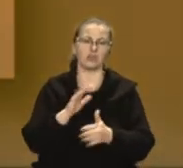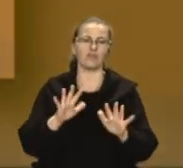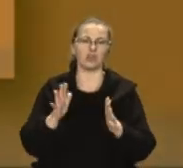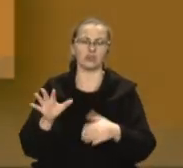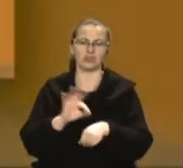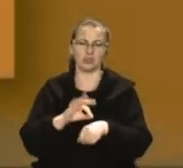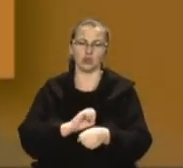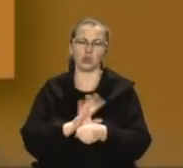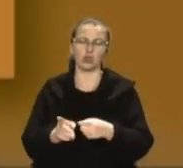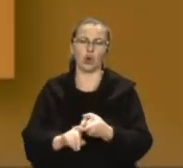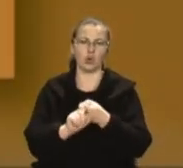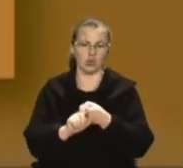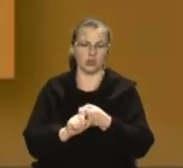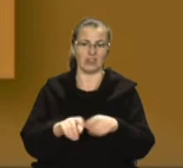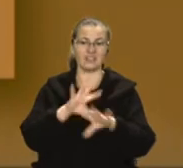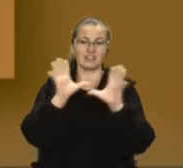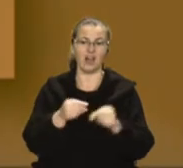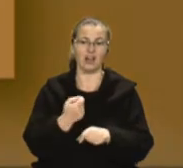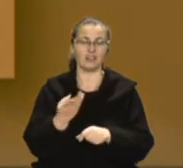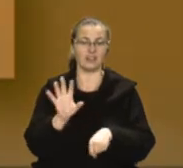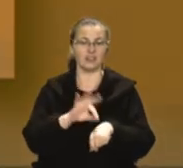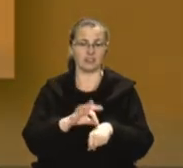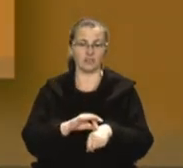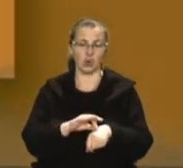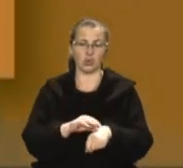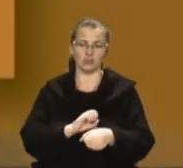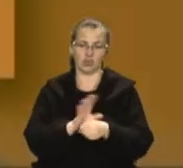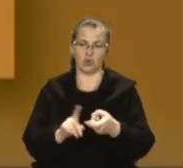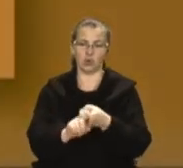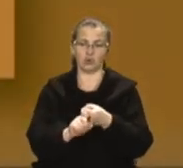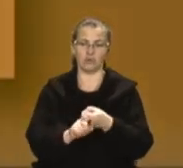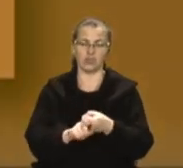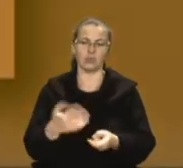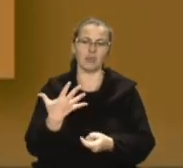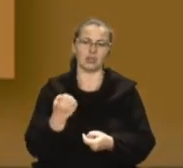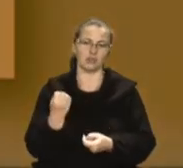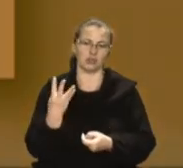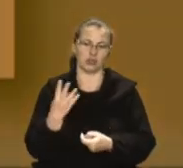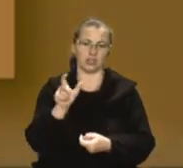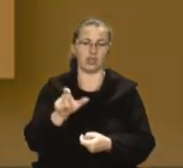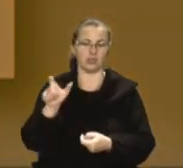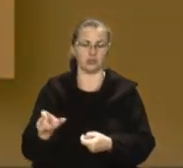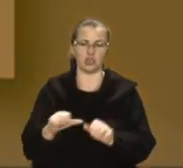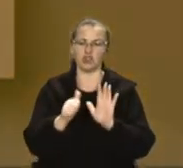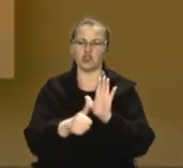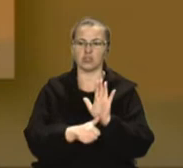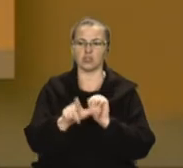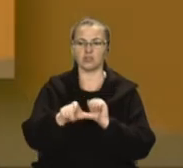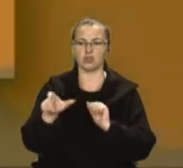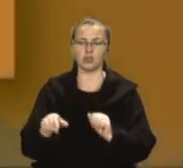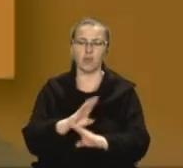захворювання на коронавірус. Загальна кількість хворих на COVID-19 становить 514 людей, 16